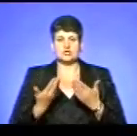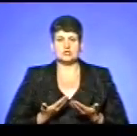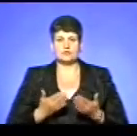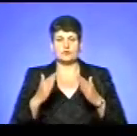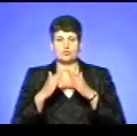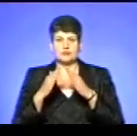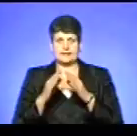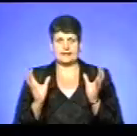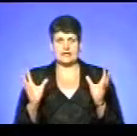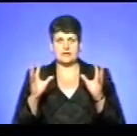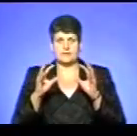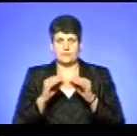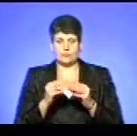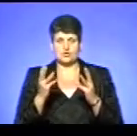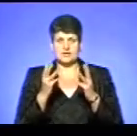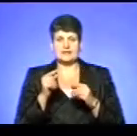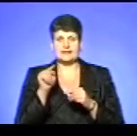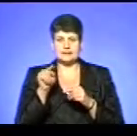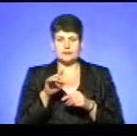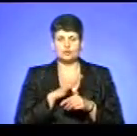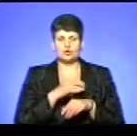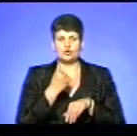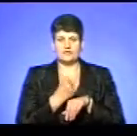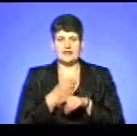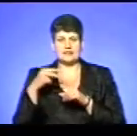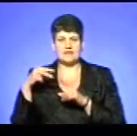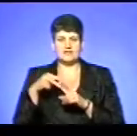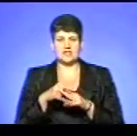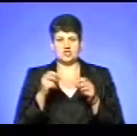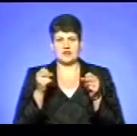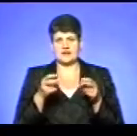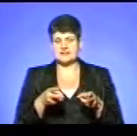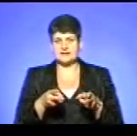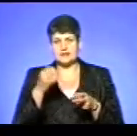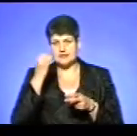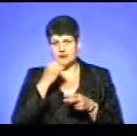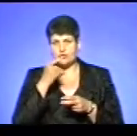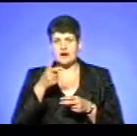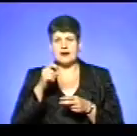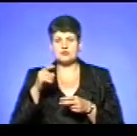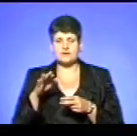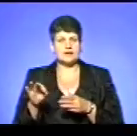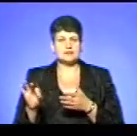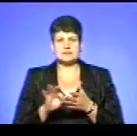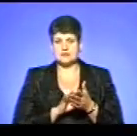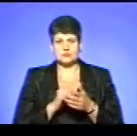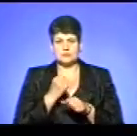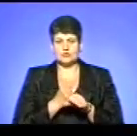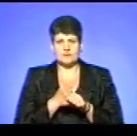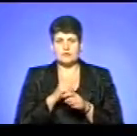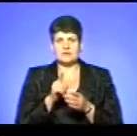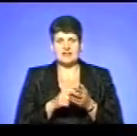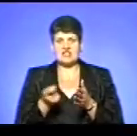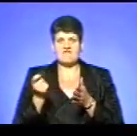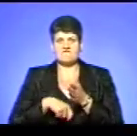і локалізували пожежу. Саме на них було основне навантаження і ризики. Дякую газовикам, які оперативно спрацювали в питанні